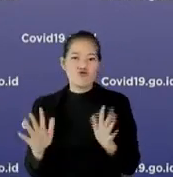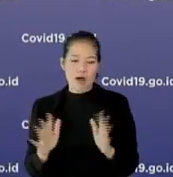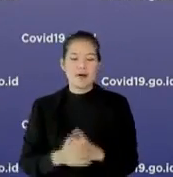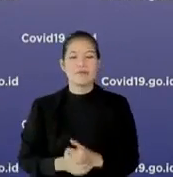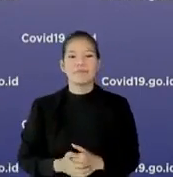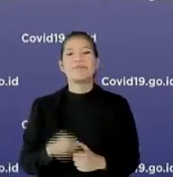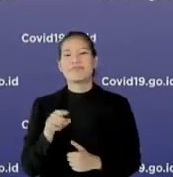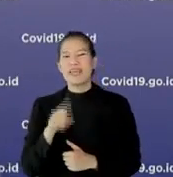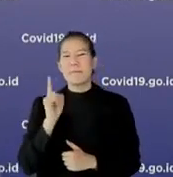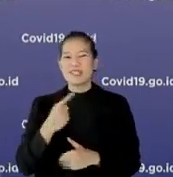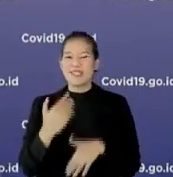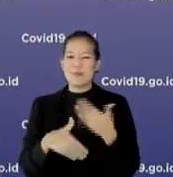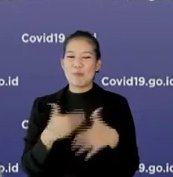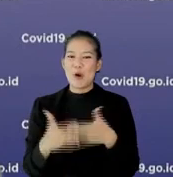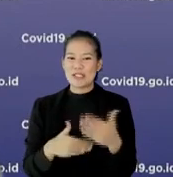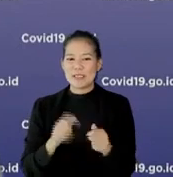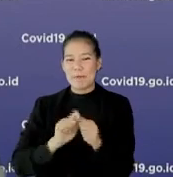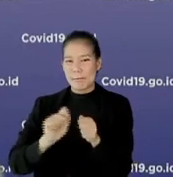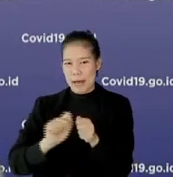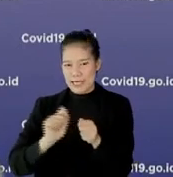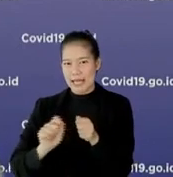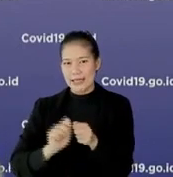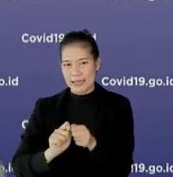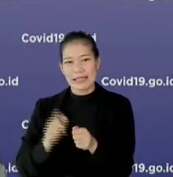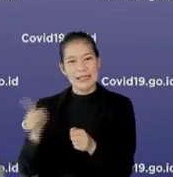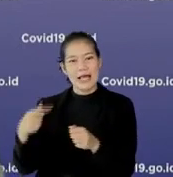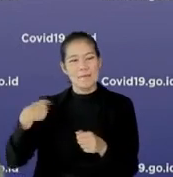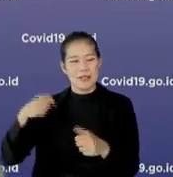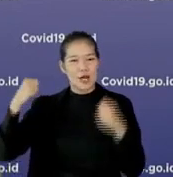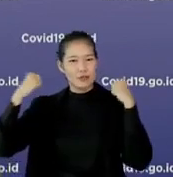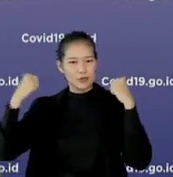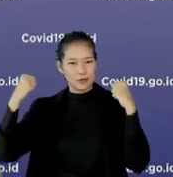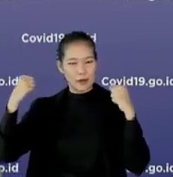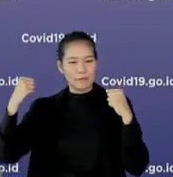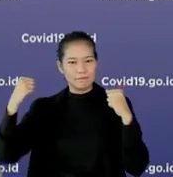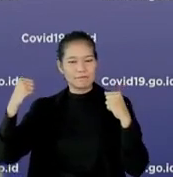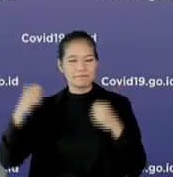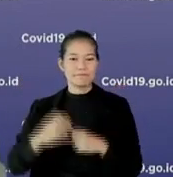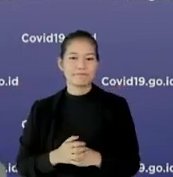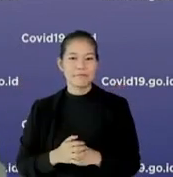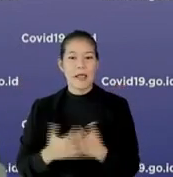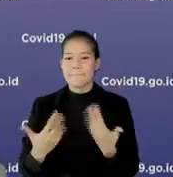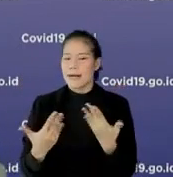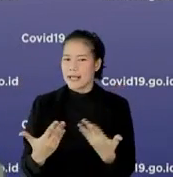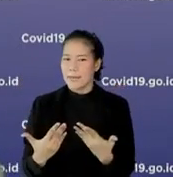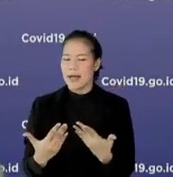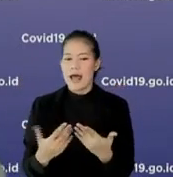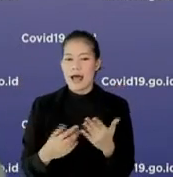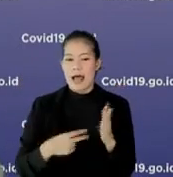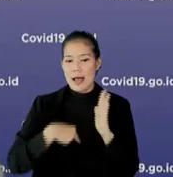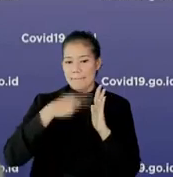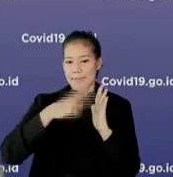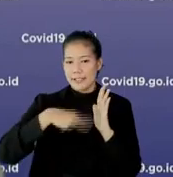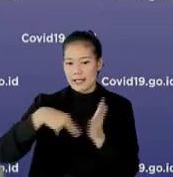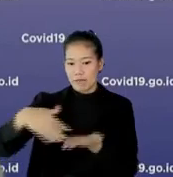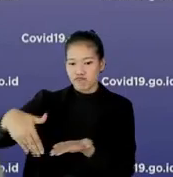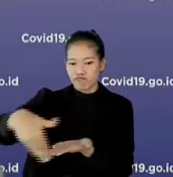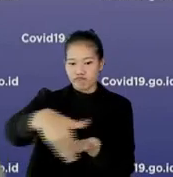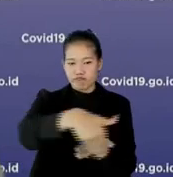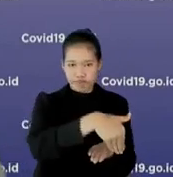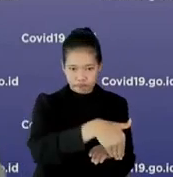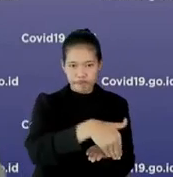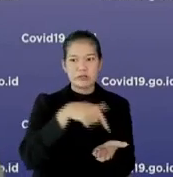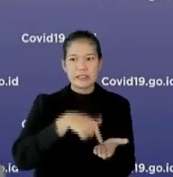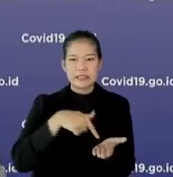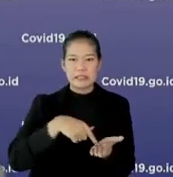ini memang masih dalam proses perbaikan yang juga dilakukan oleh Kementerian Kesehatan, bagaimana pencatatan yang dilakukan, saat ini